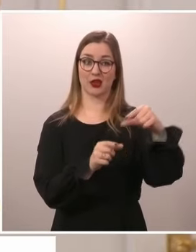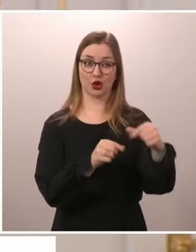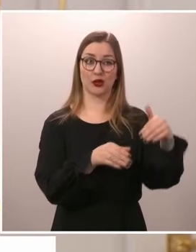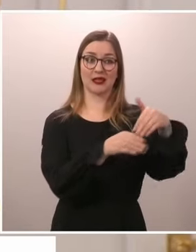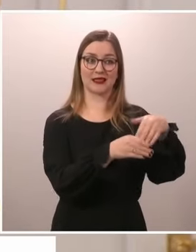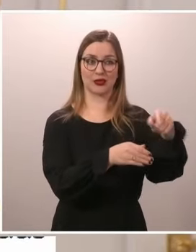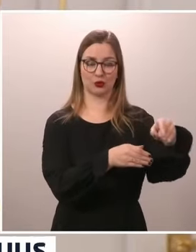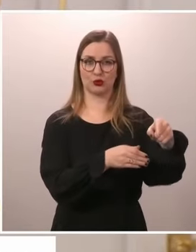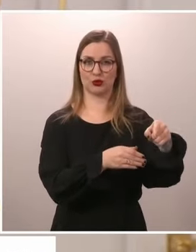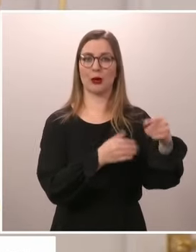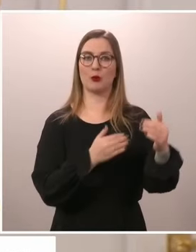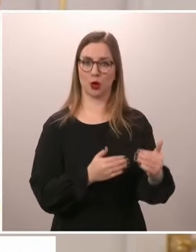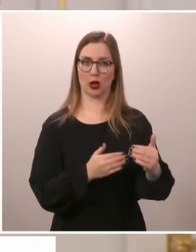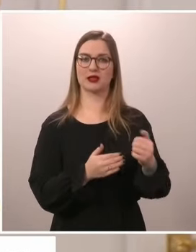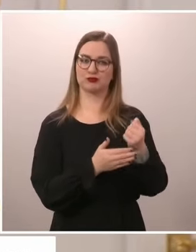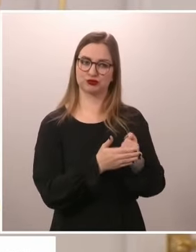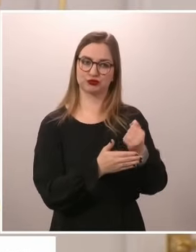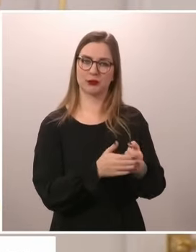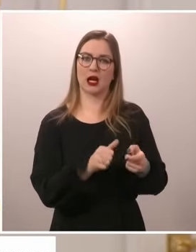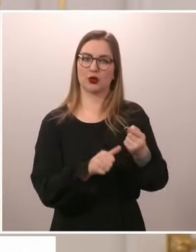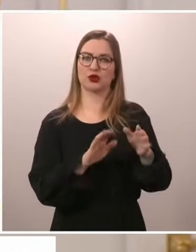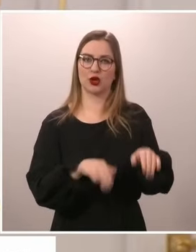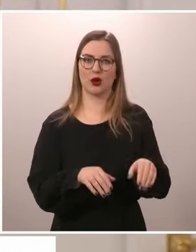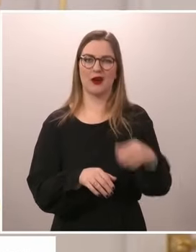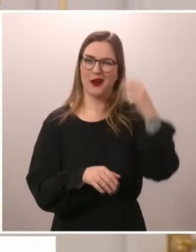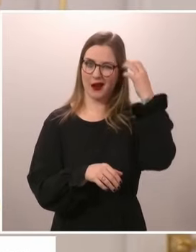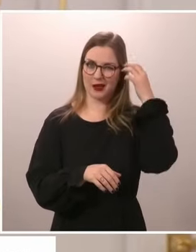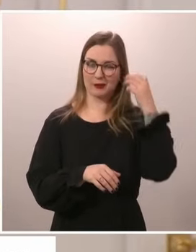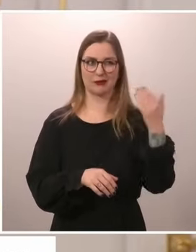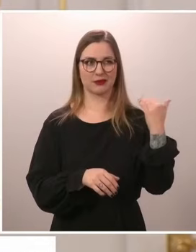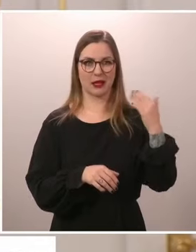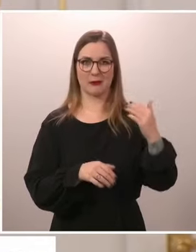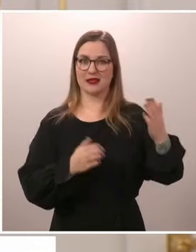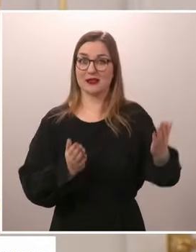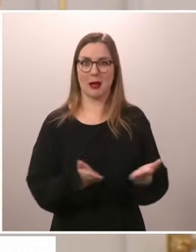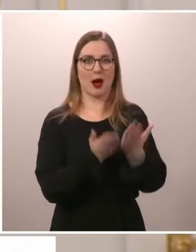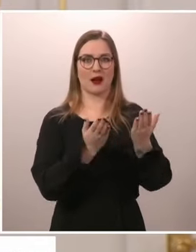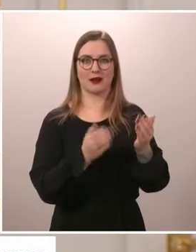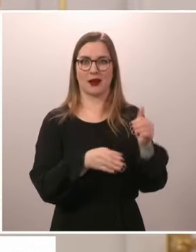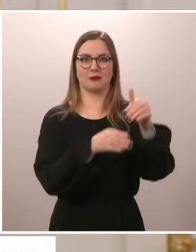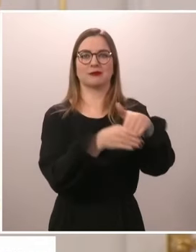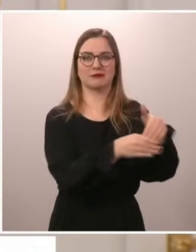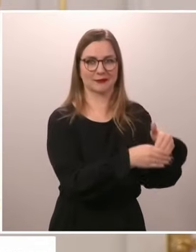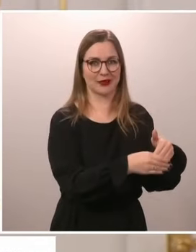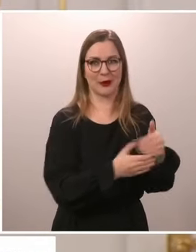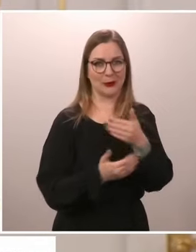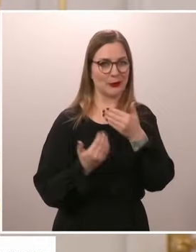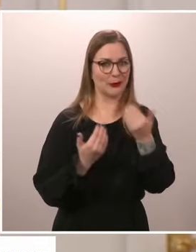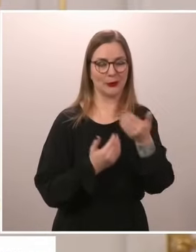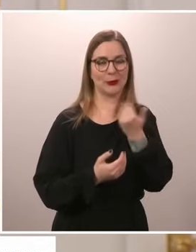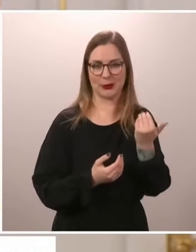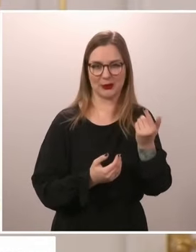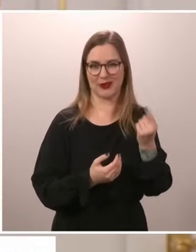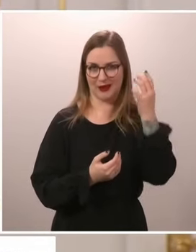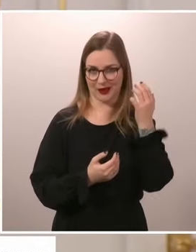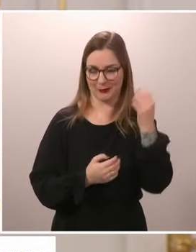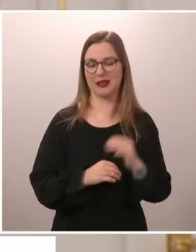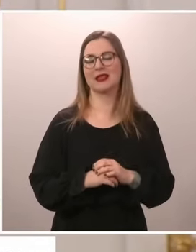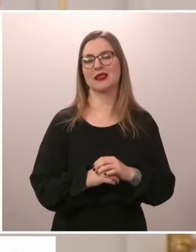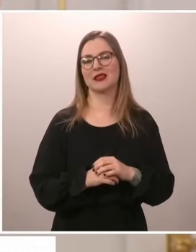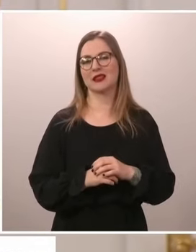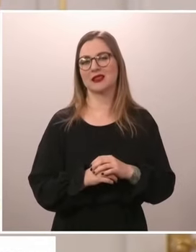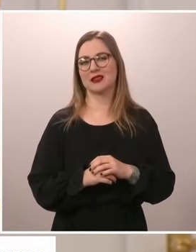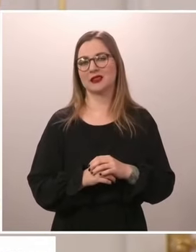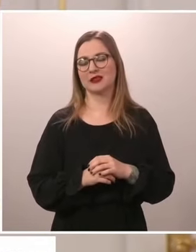Men i realpolitik så måste man göra sina beslut på basen av egna intressen och därtill se till